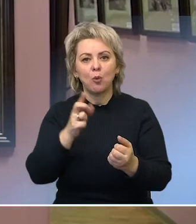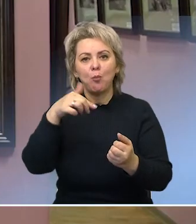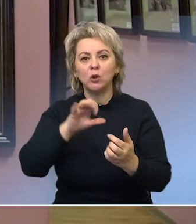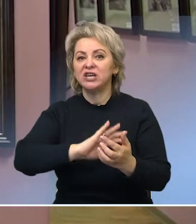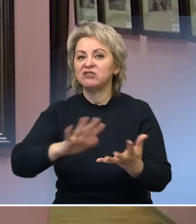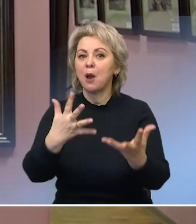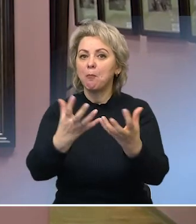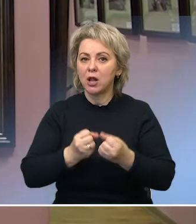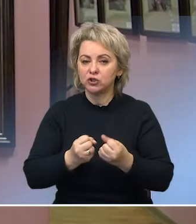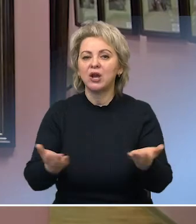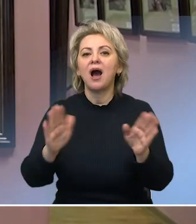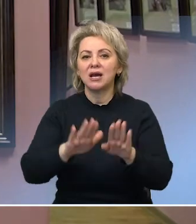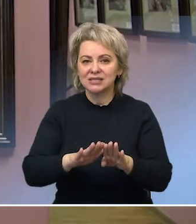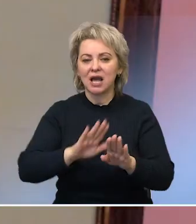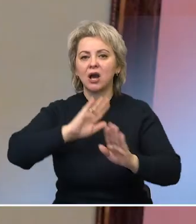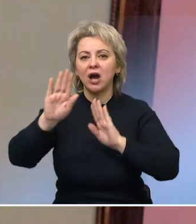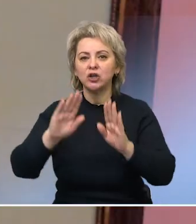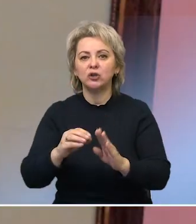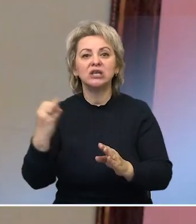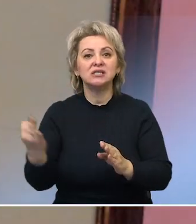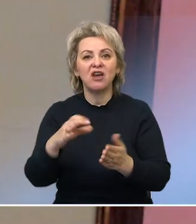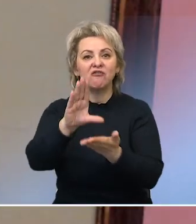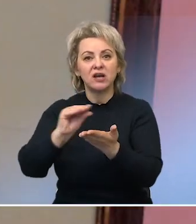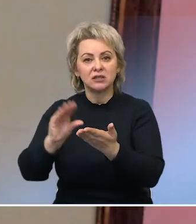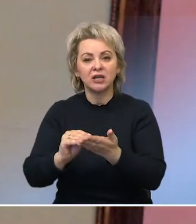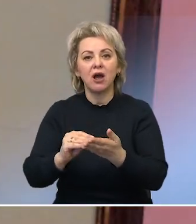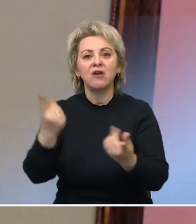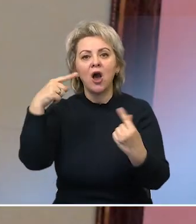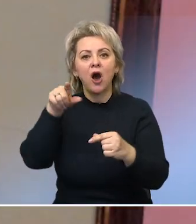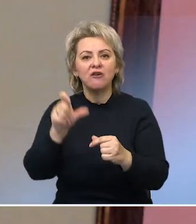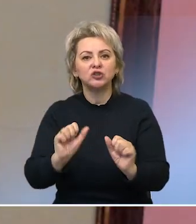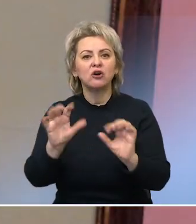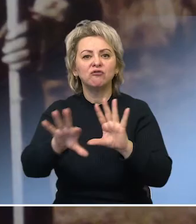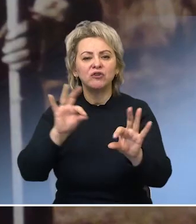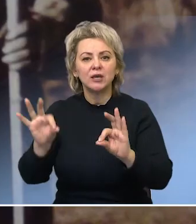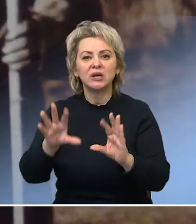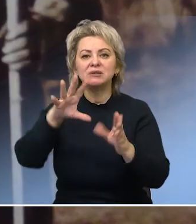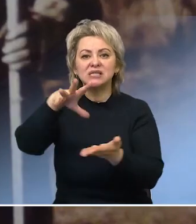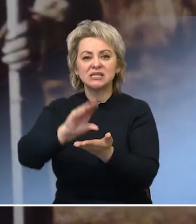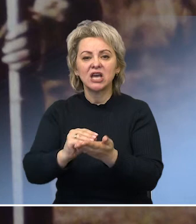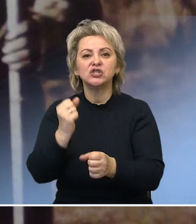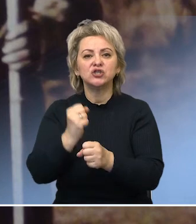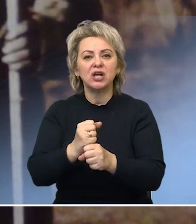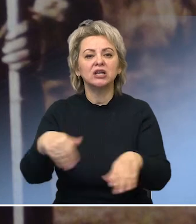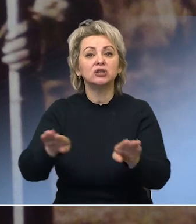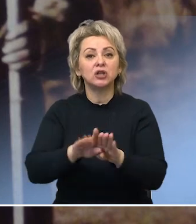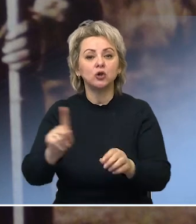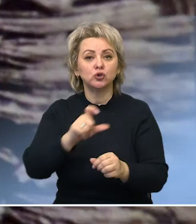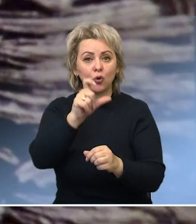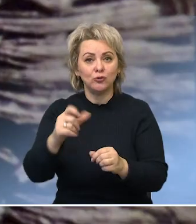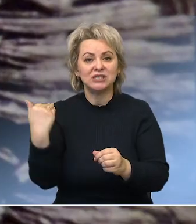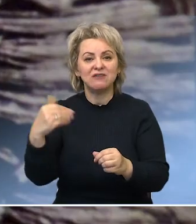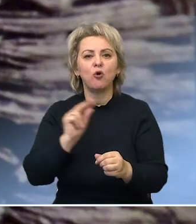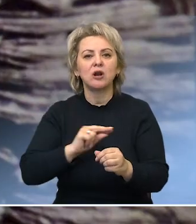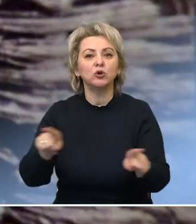Осталась галерея уникальных фотографий. Автор умел выбрать, снять и выстроить сюжет так, что персонажи его работ словно оживали